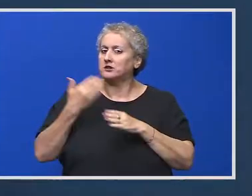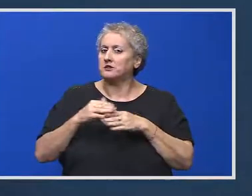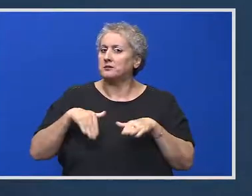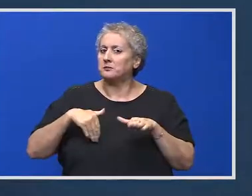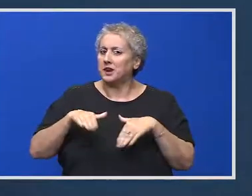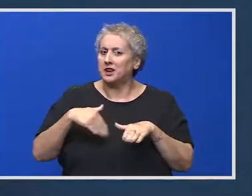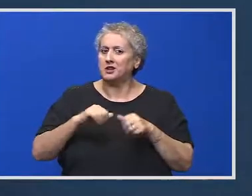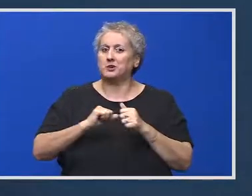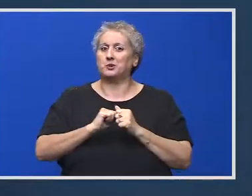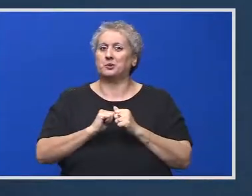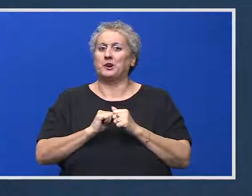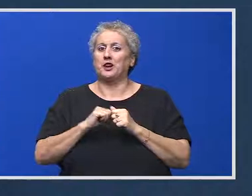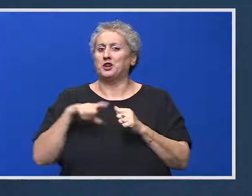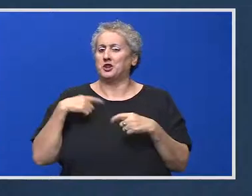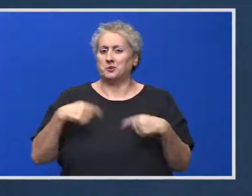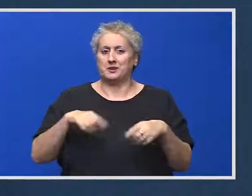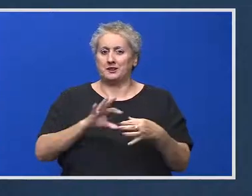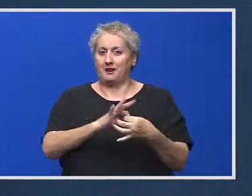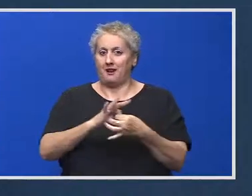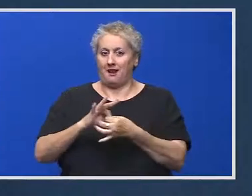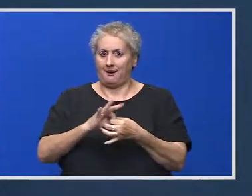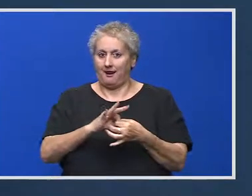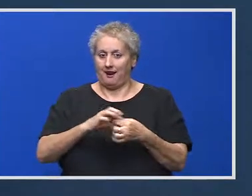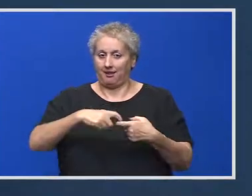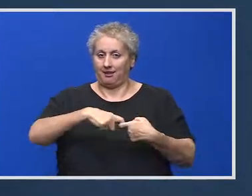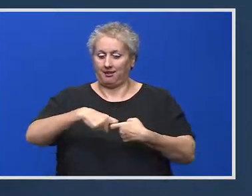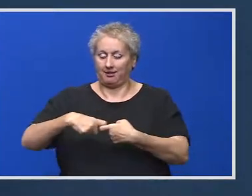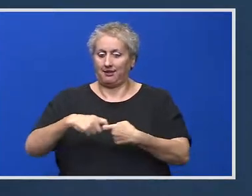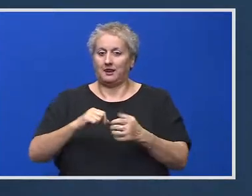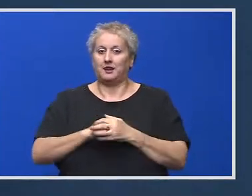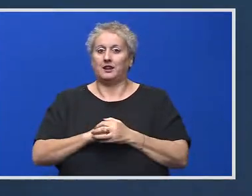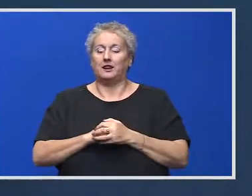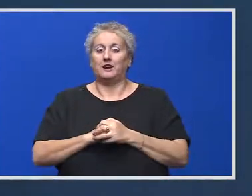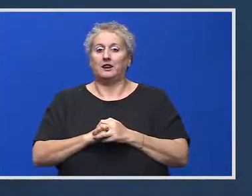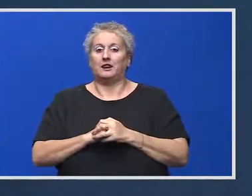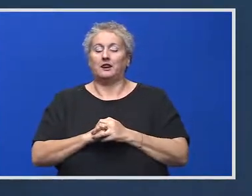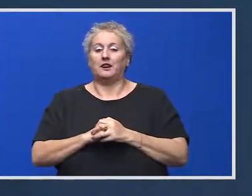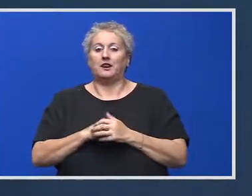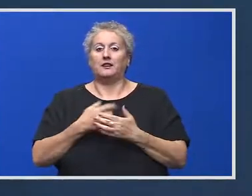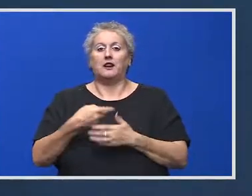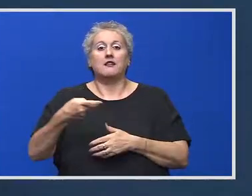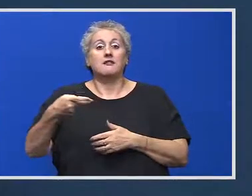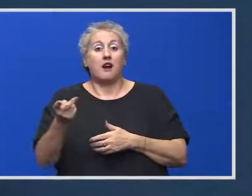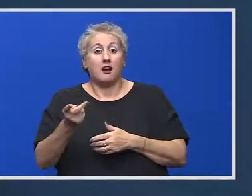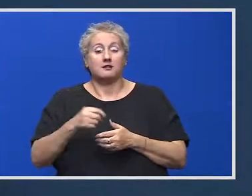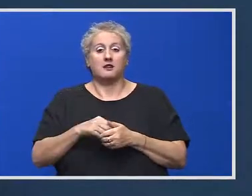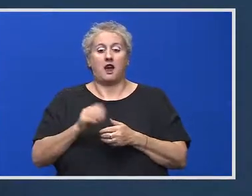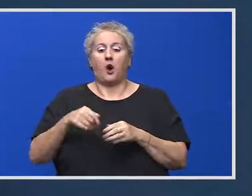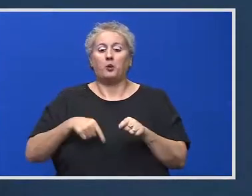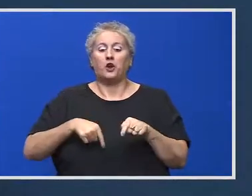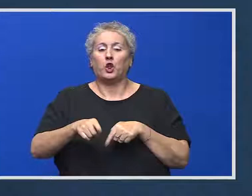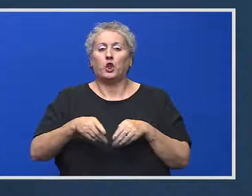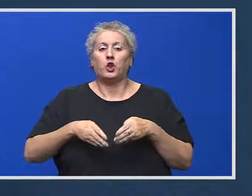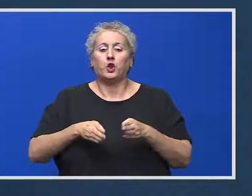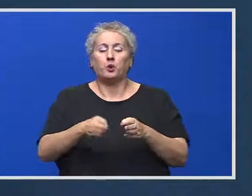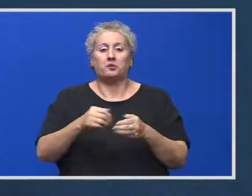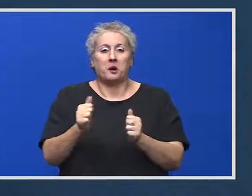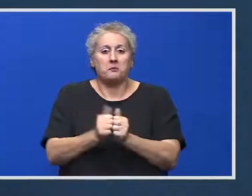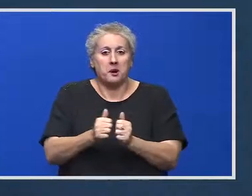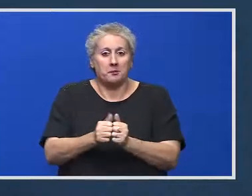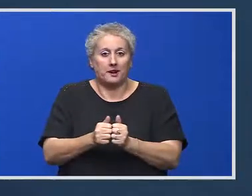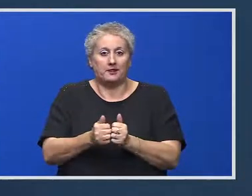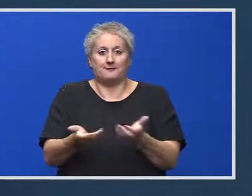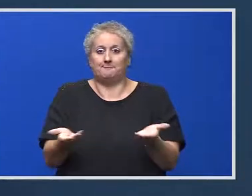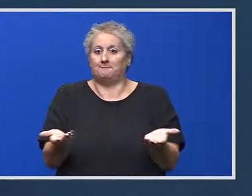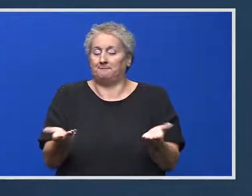mulți oameni. Nu sunt legate, niciuna dintre aceste unității administrativite nu sunt legate la gaze. Au drumuri de pământ. România a